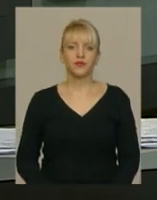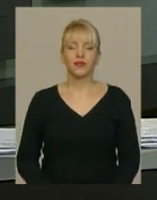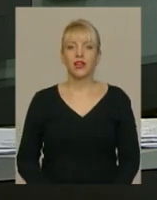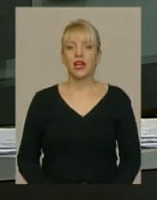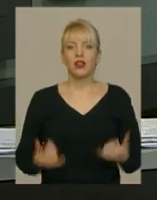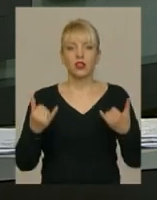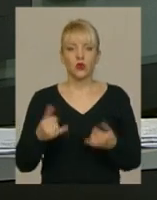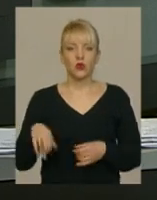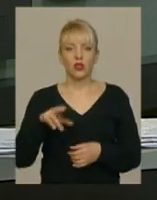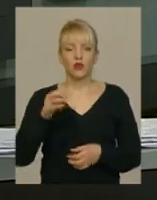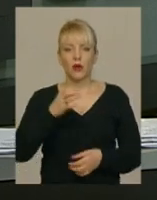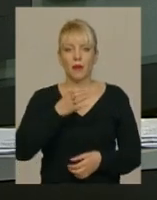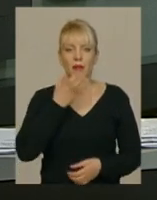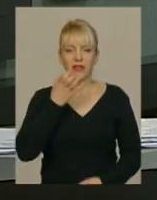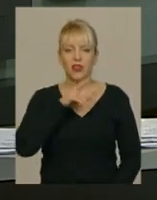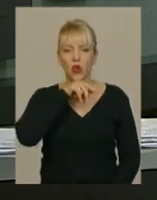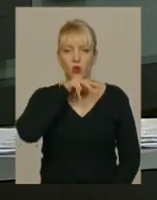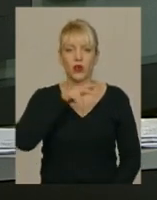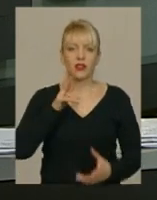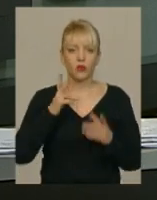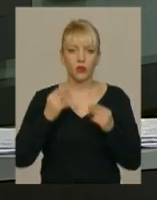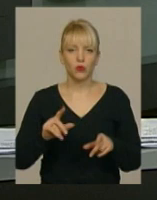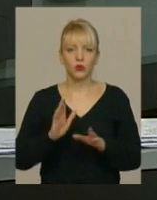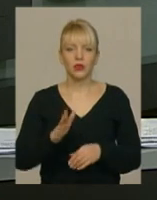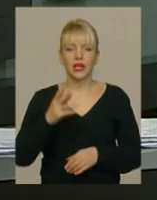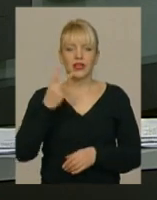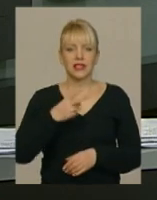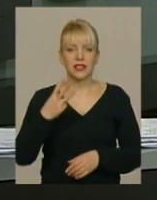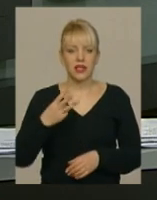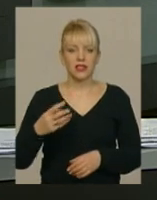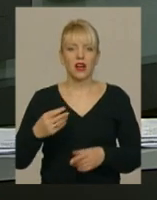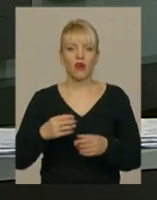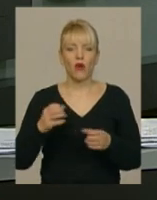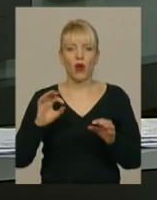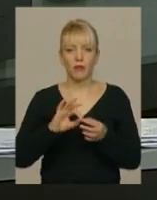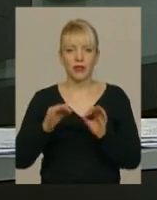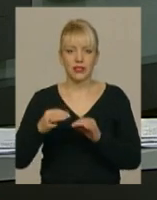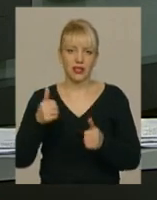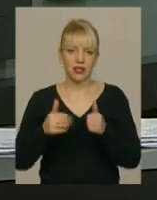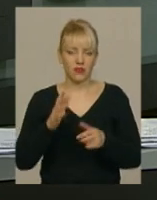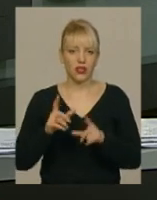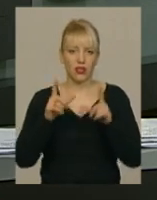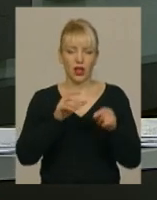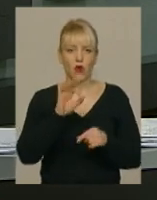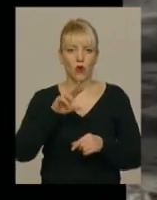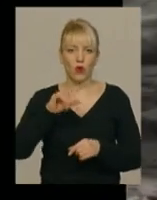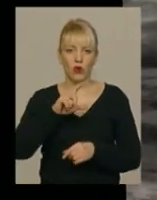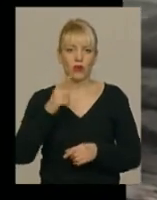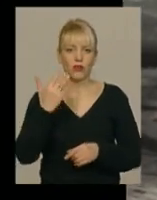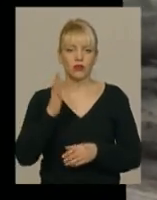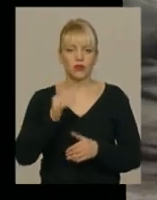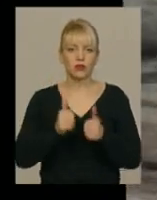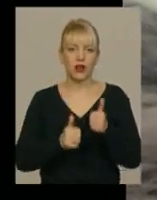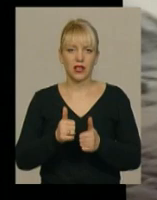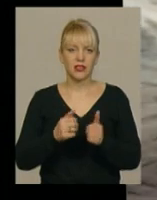Сьогодні до Південної Кореї, де відбудуться 23-ті зимові Олімпійські ігри, вилітила хмельничанка Ольга Полюк. За медаль вона позмагається